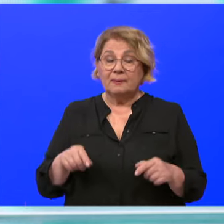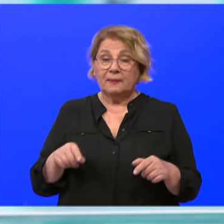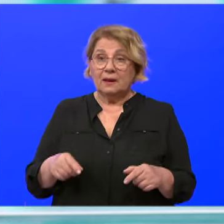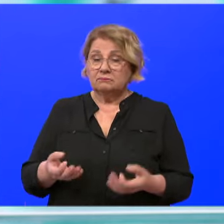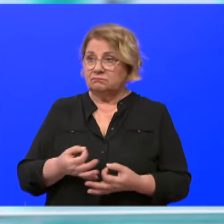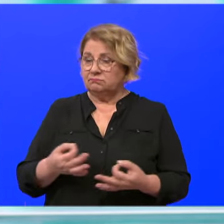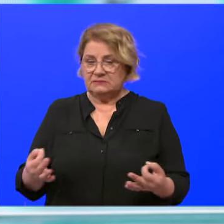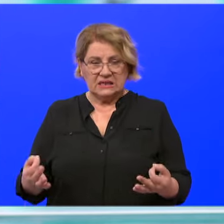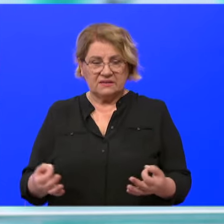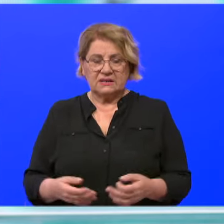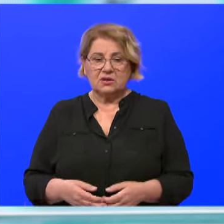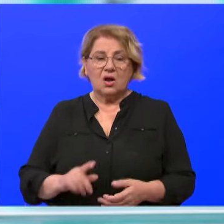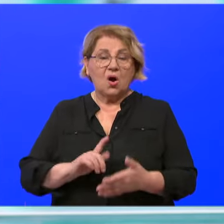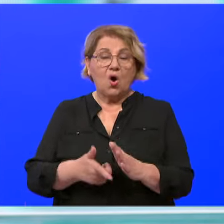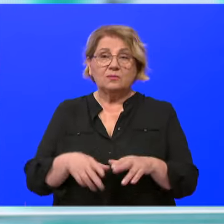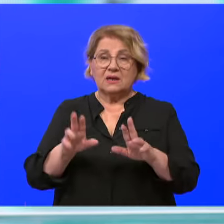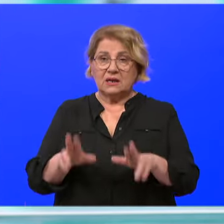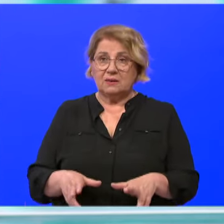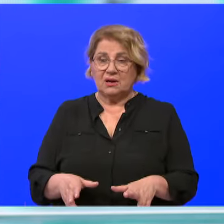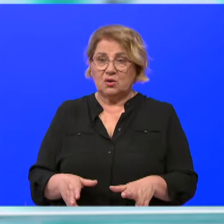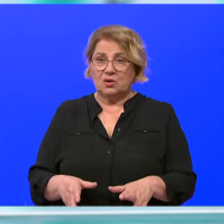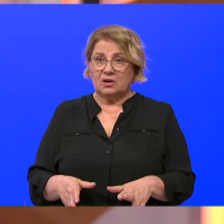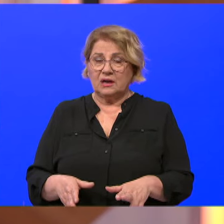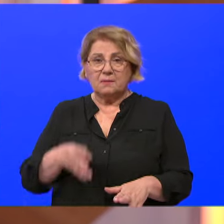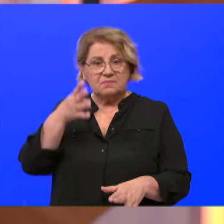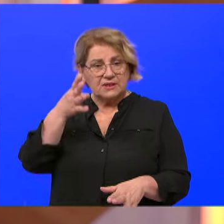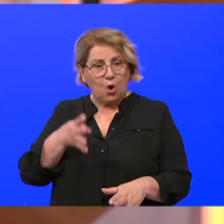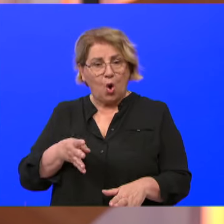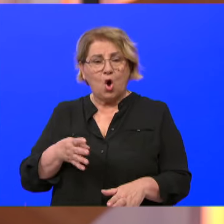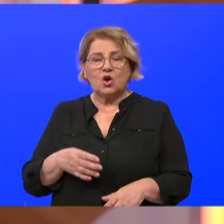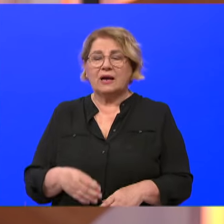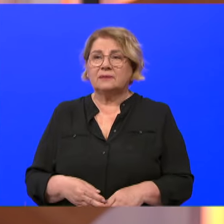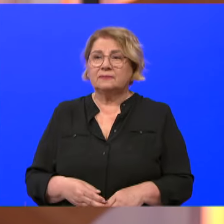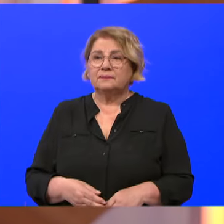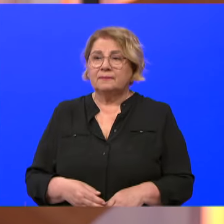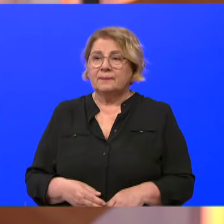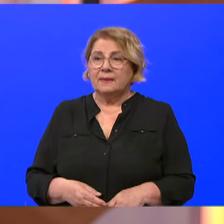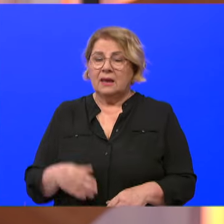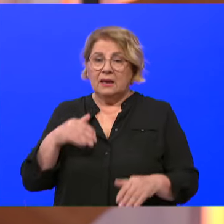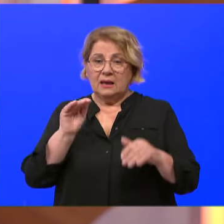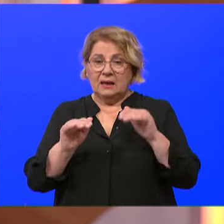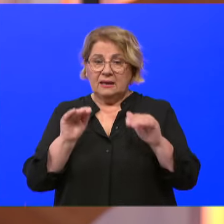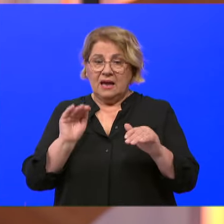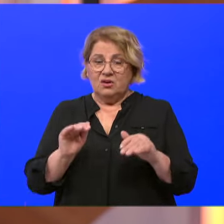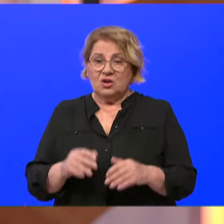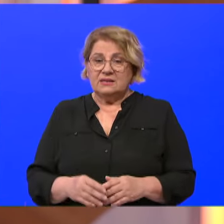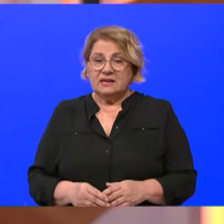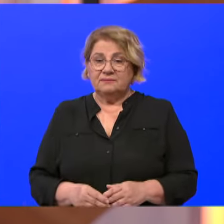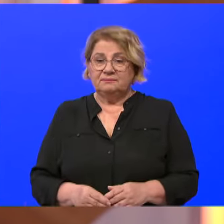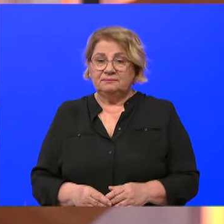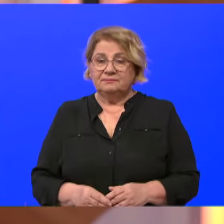izvrsno. Mi odmah imamo i psihologa. Javio se i